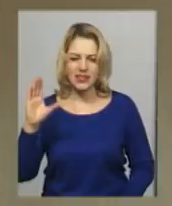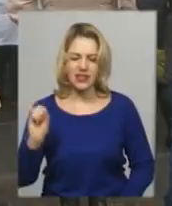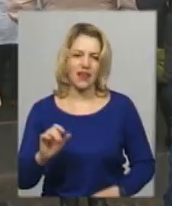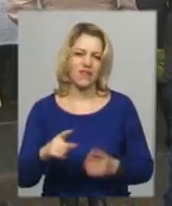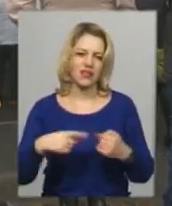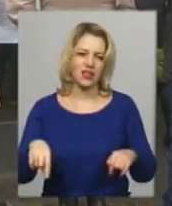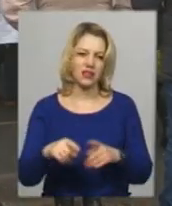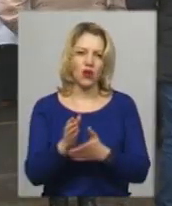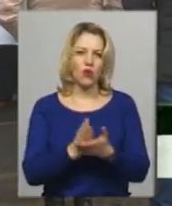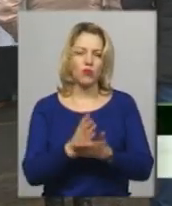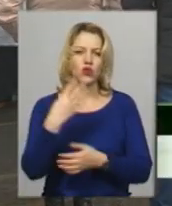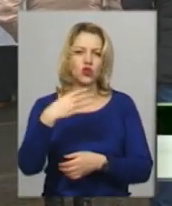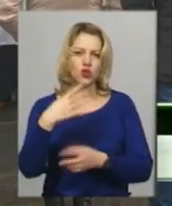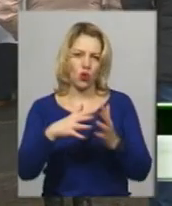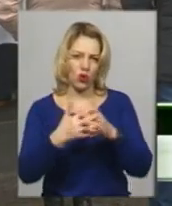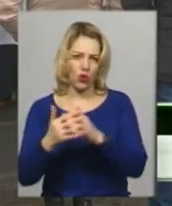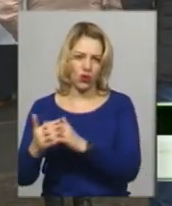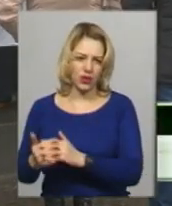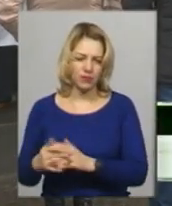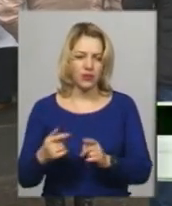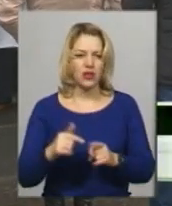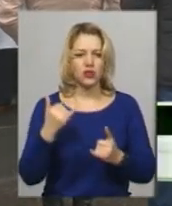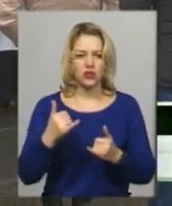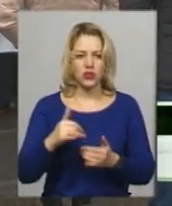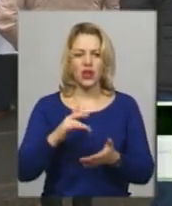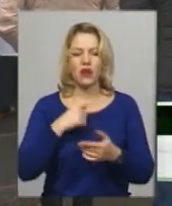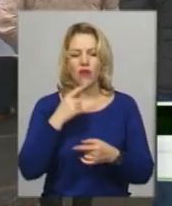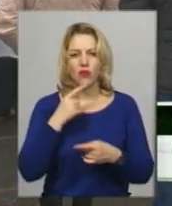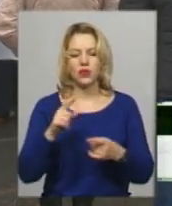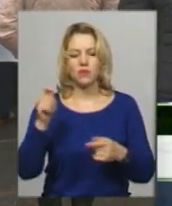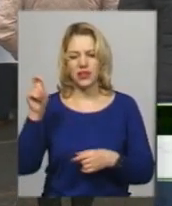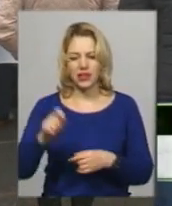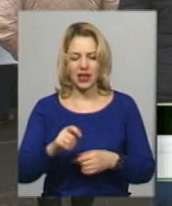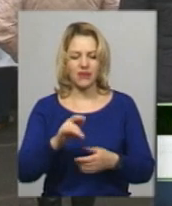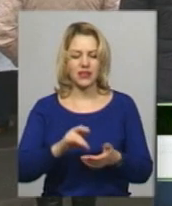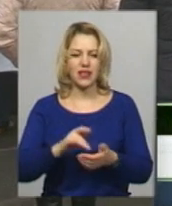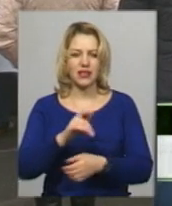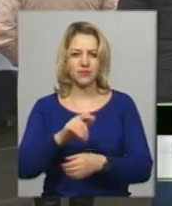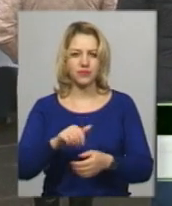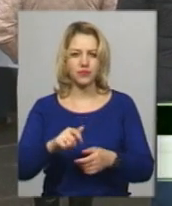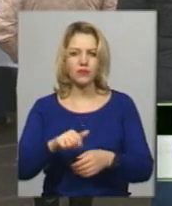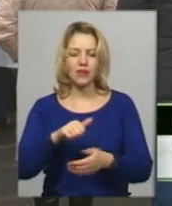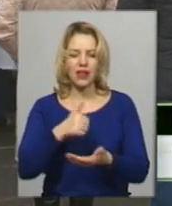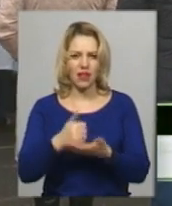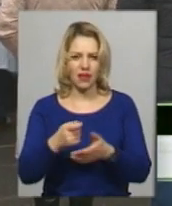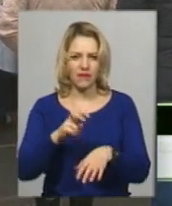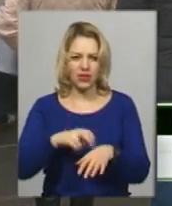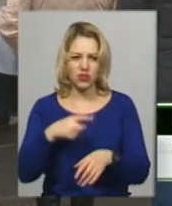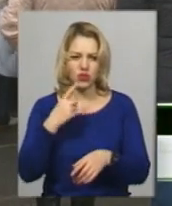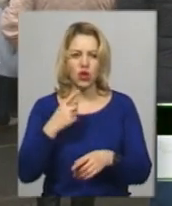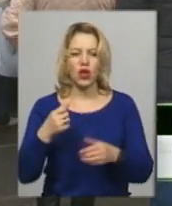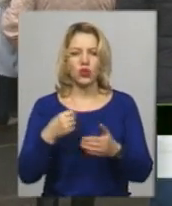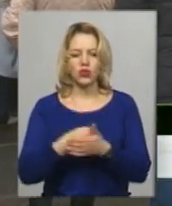пунктів. Сьогодні головний лікар центральної районної лікарні приїхав і говорить, що до 2020 року попередження, що 10